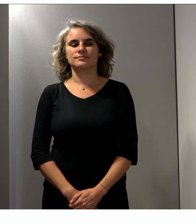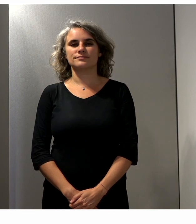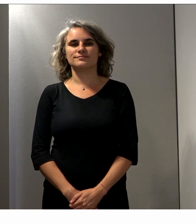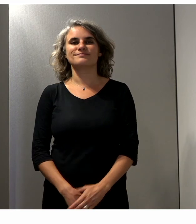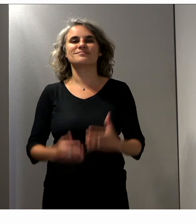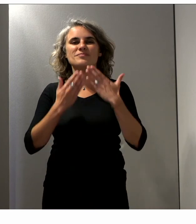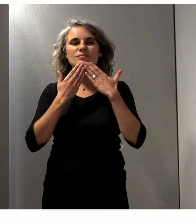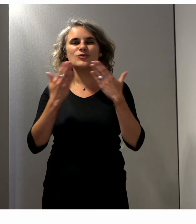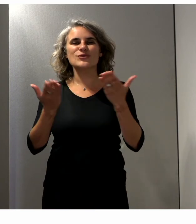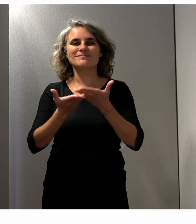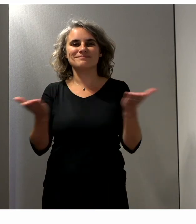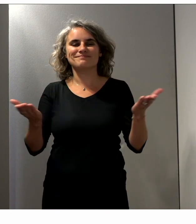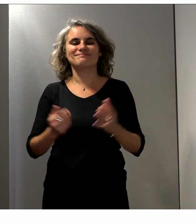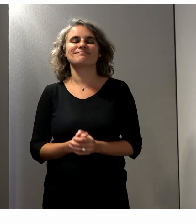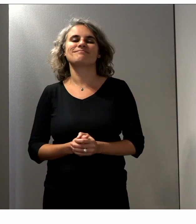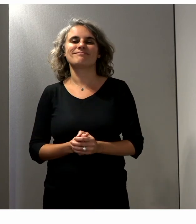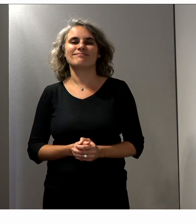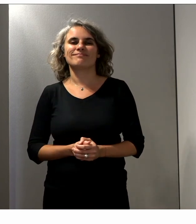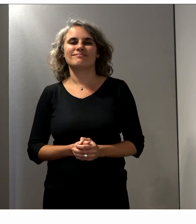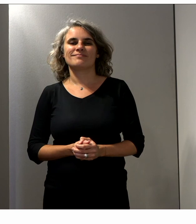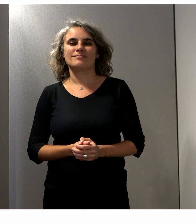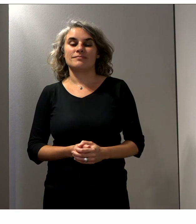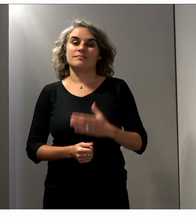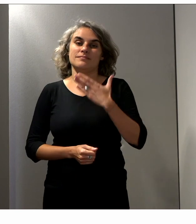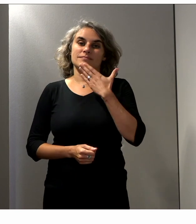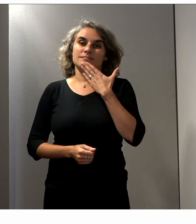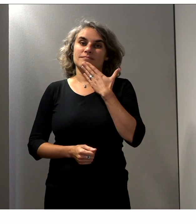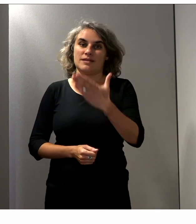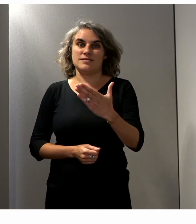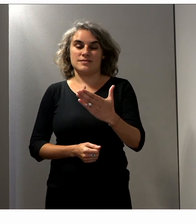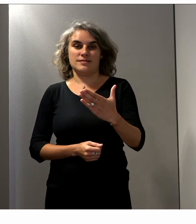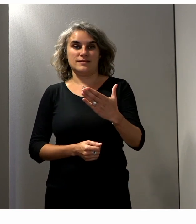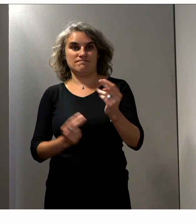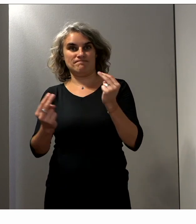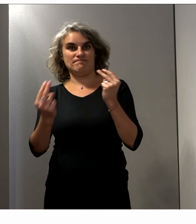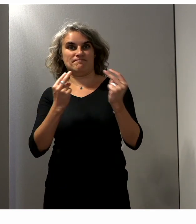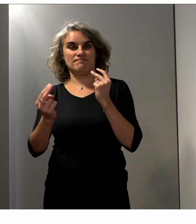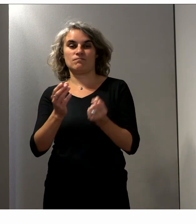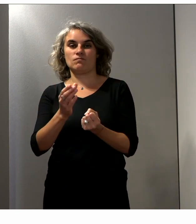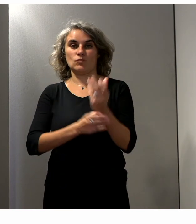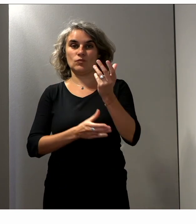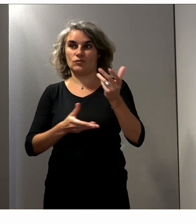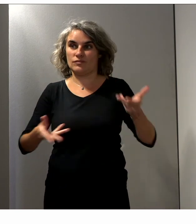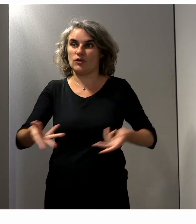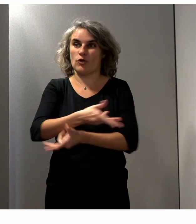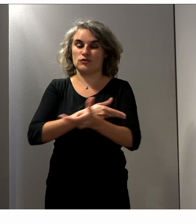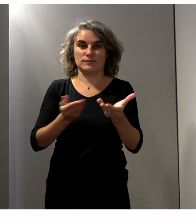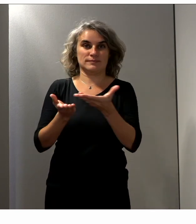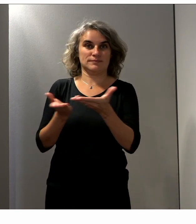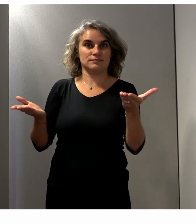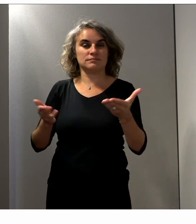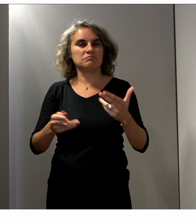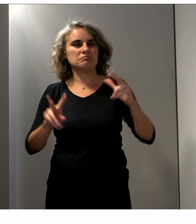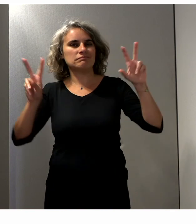Bonjour à toutes et à tous et merci de nous rejoindre pour cette nouvelle table ronde qui s